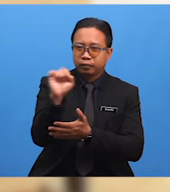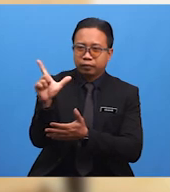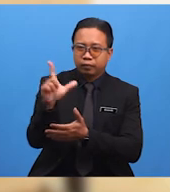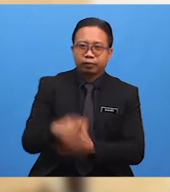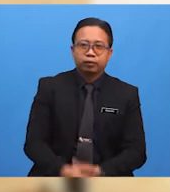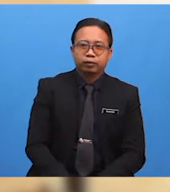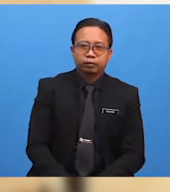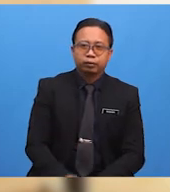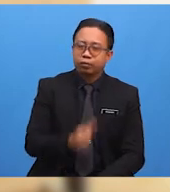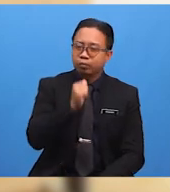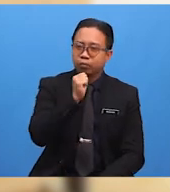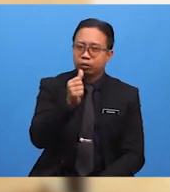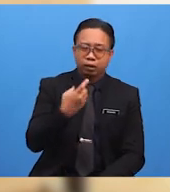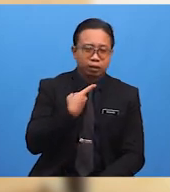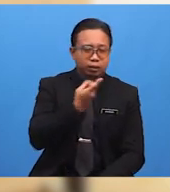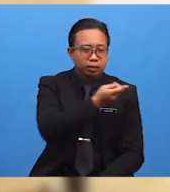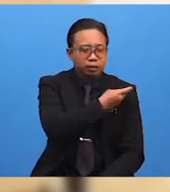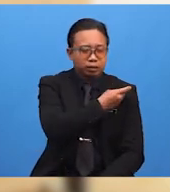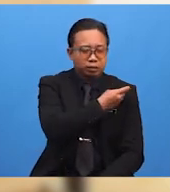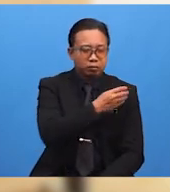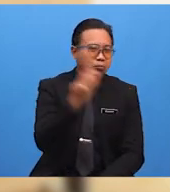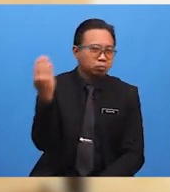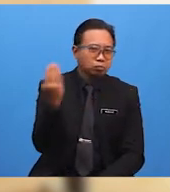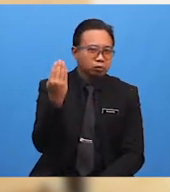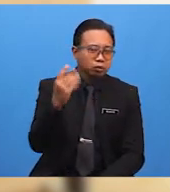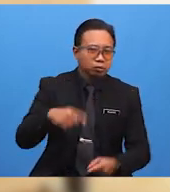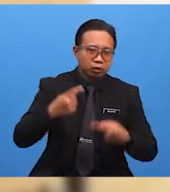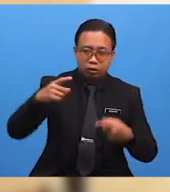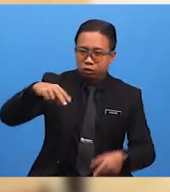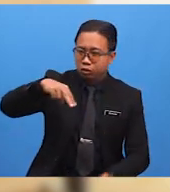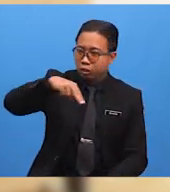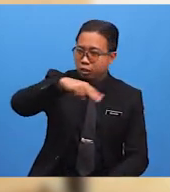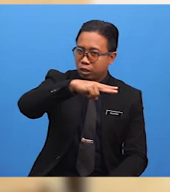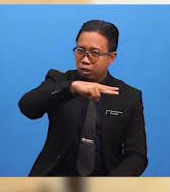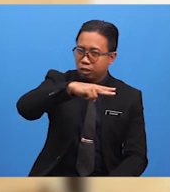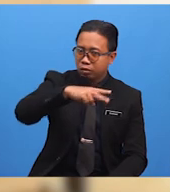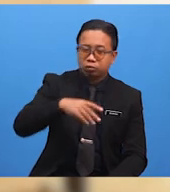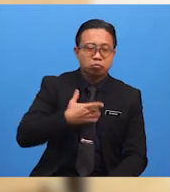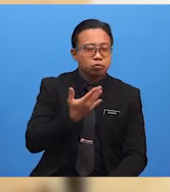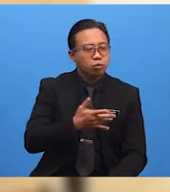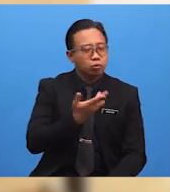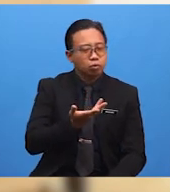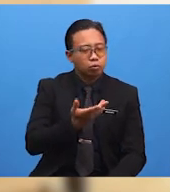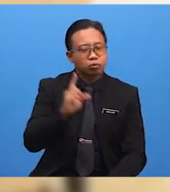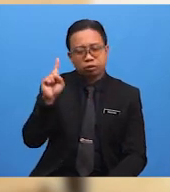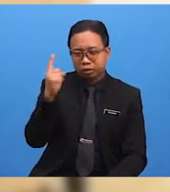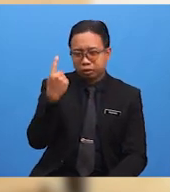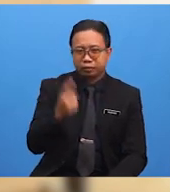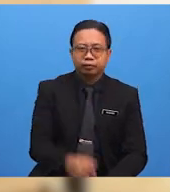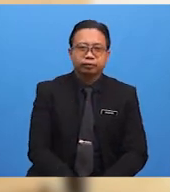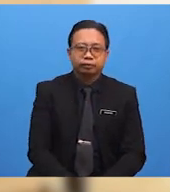Bukannya kita sengaja pergi berjalan-jalan berseronok semata-mata